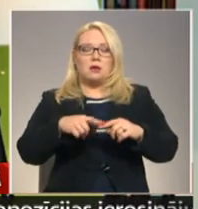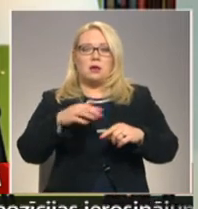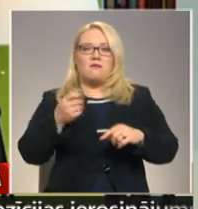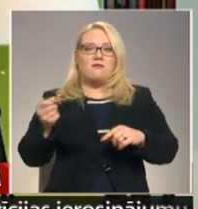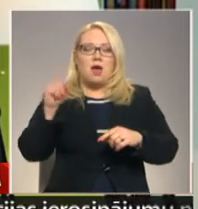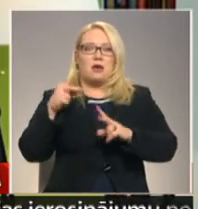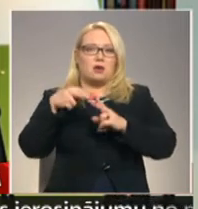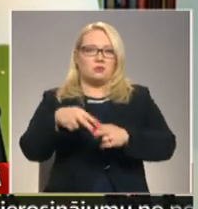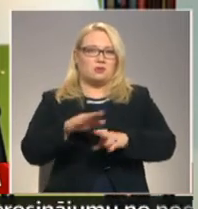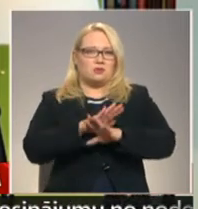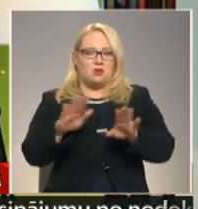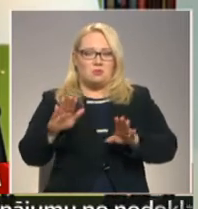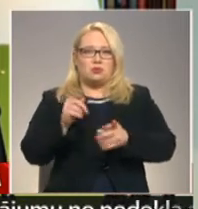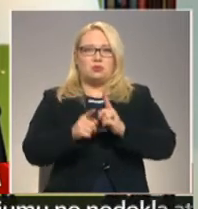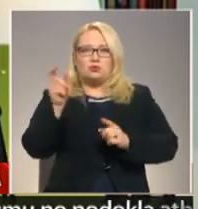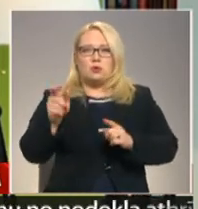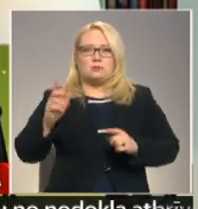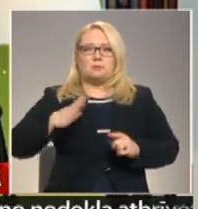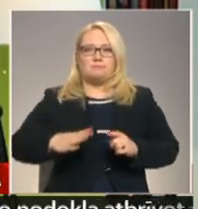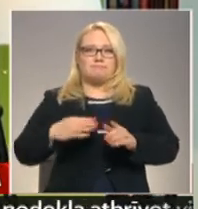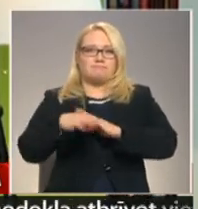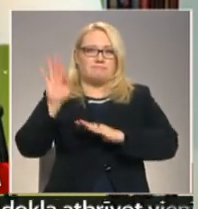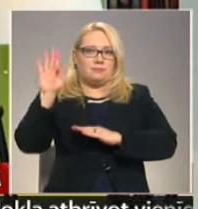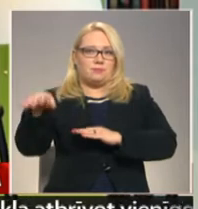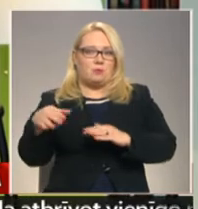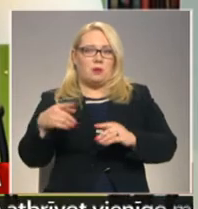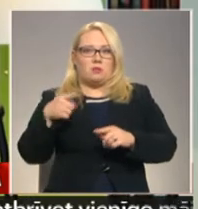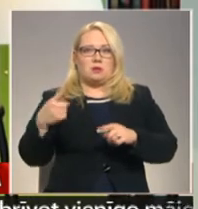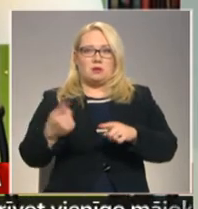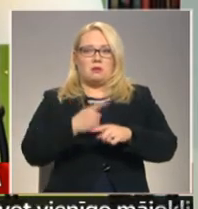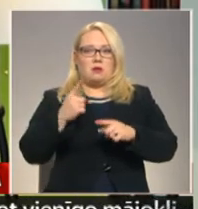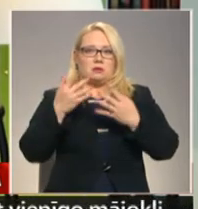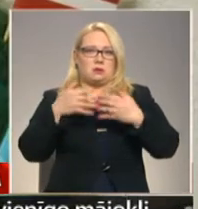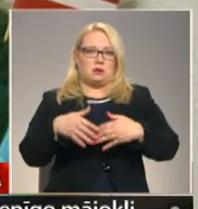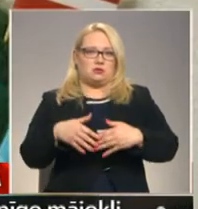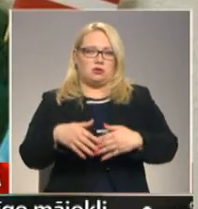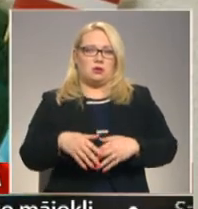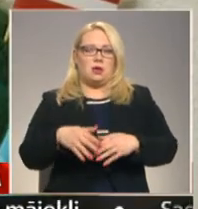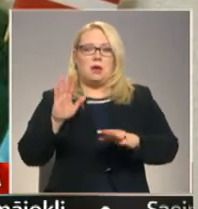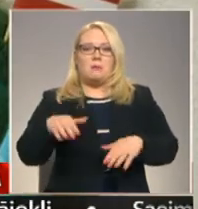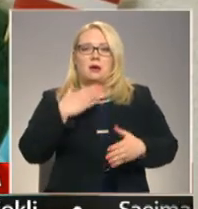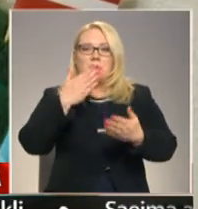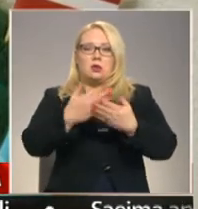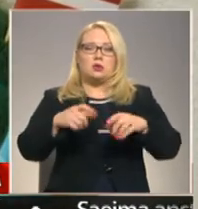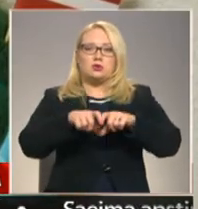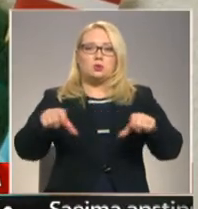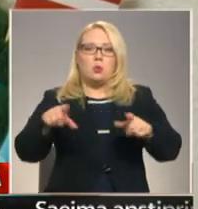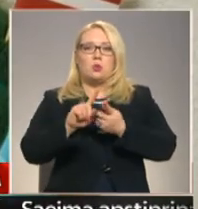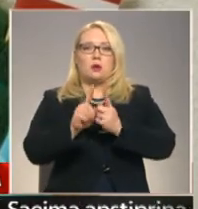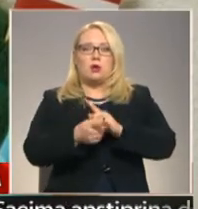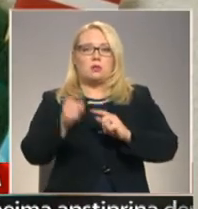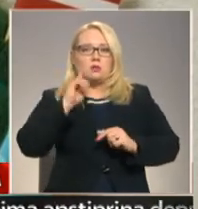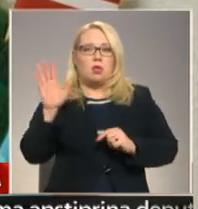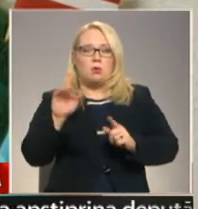nebūs, un skolotāji būs spiesti braukt kaut kur tālāk, tas jau atkal ir sarežģītāk. Par ieteikto skolu reorganizāciju